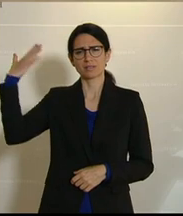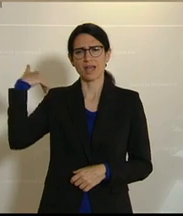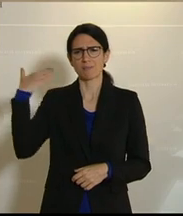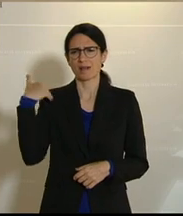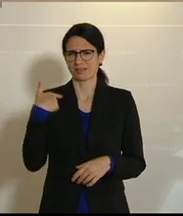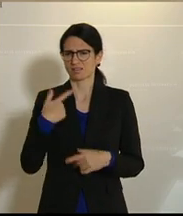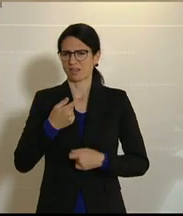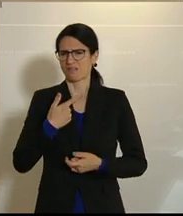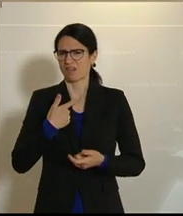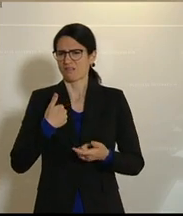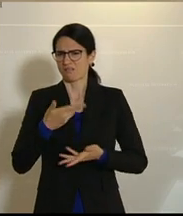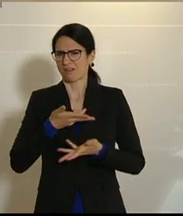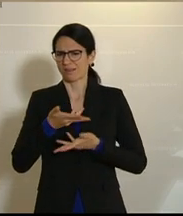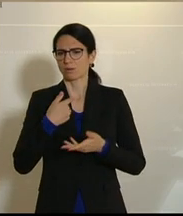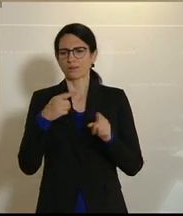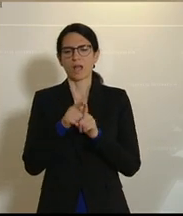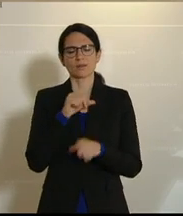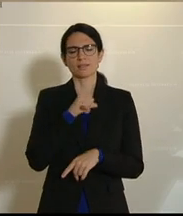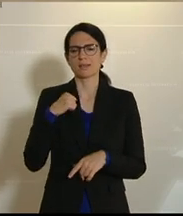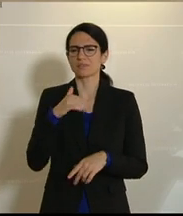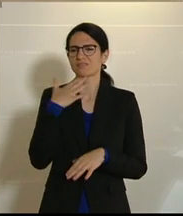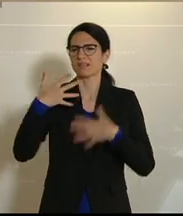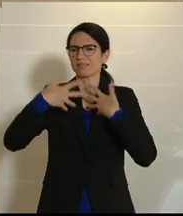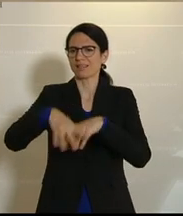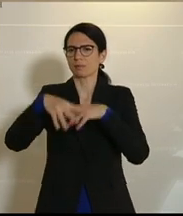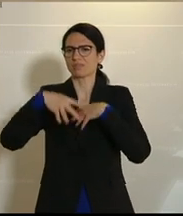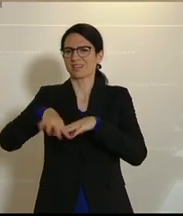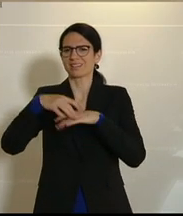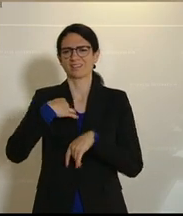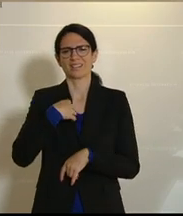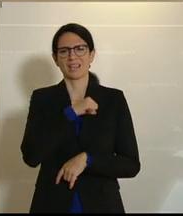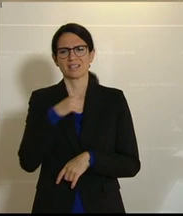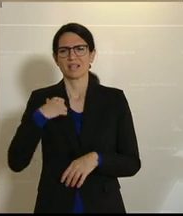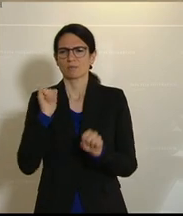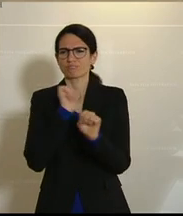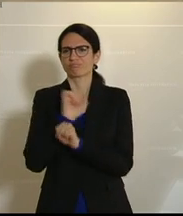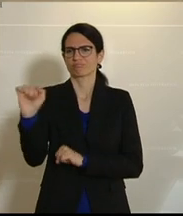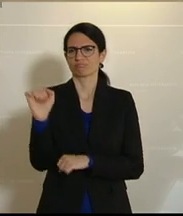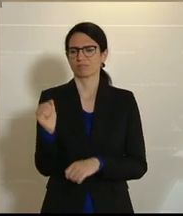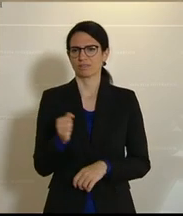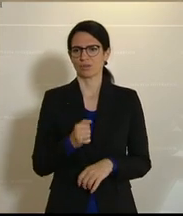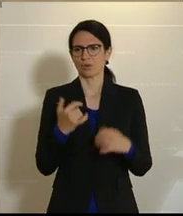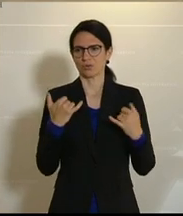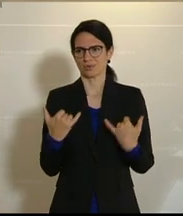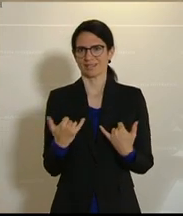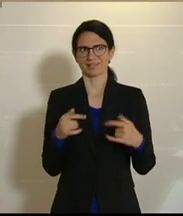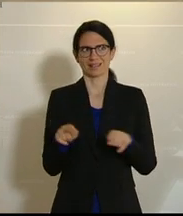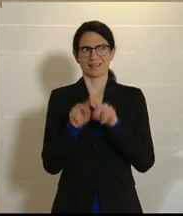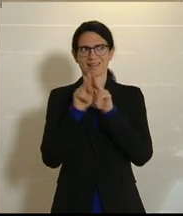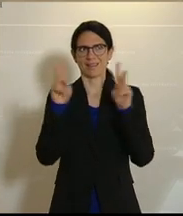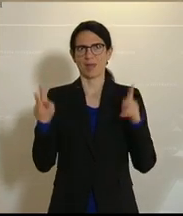Problematik aufmerksam gemacht. Und für mich war das schon sehr bewegend, in dem gleichen Haus dann auch sozusagen angelobt zu werden.